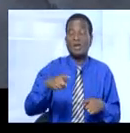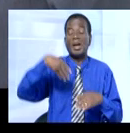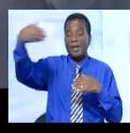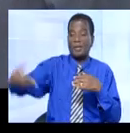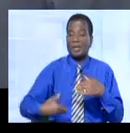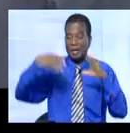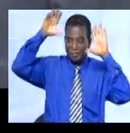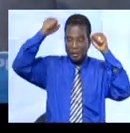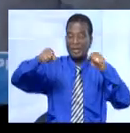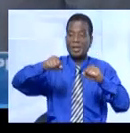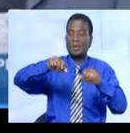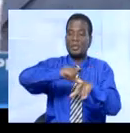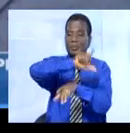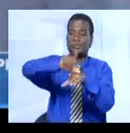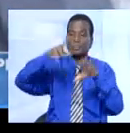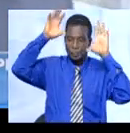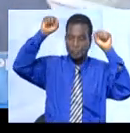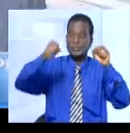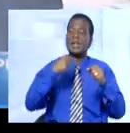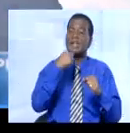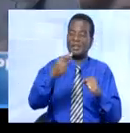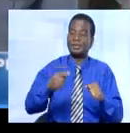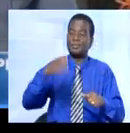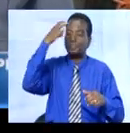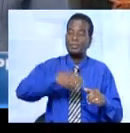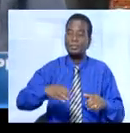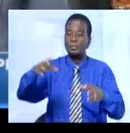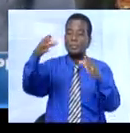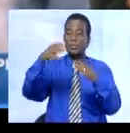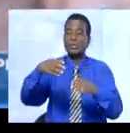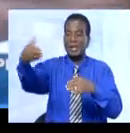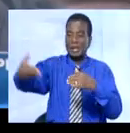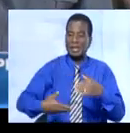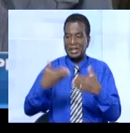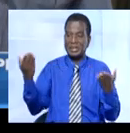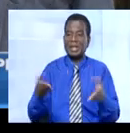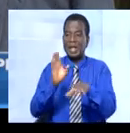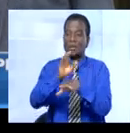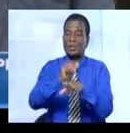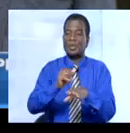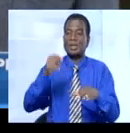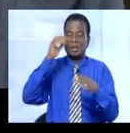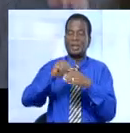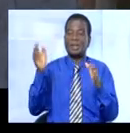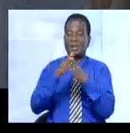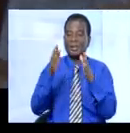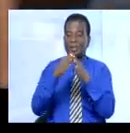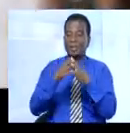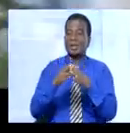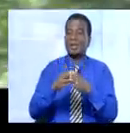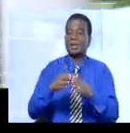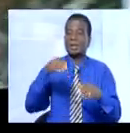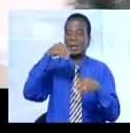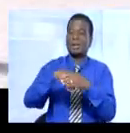Libéia, le président Alassane Ouattara a exprimé le souhait de la voir très prochainement en Côte d'Ivoire dans le cadre de ce sommet de la CEDEAO